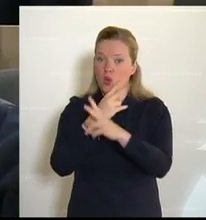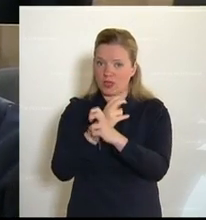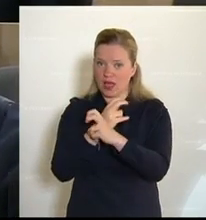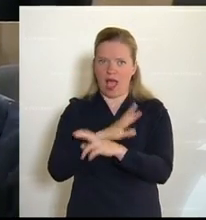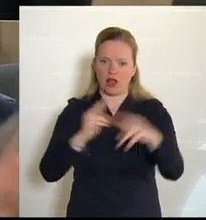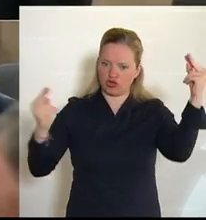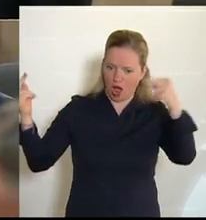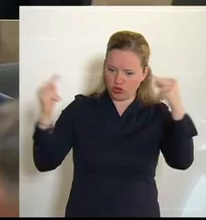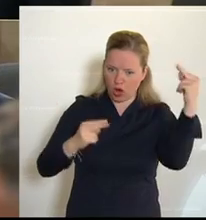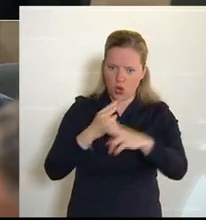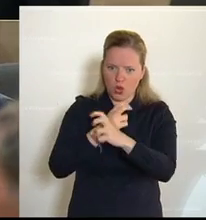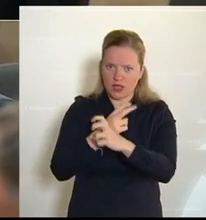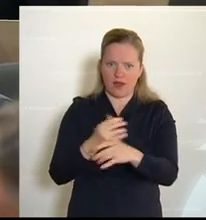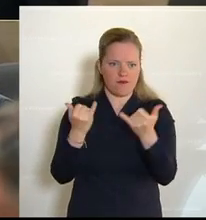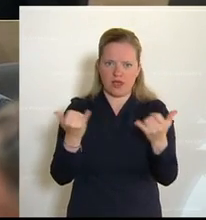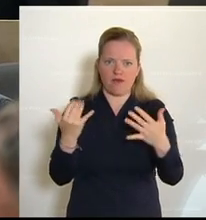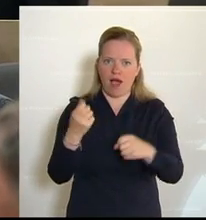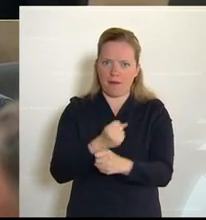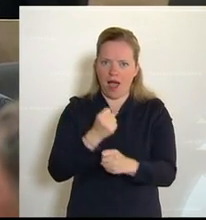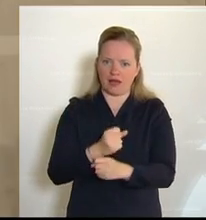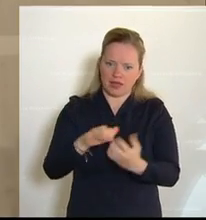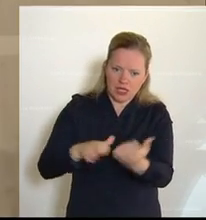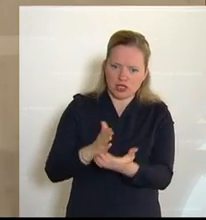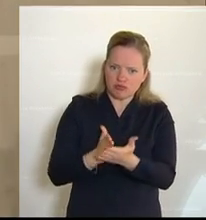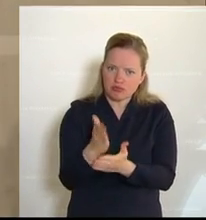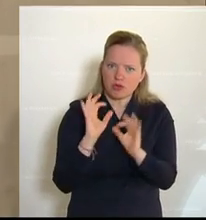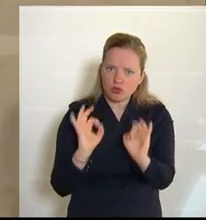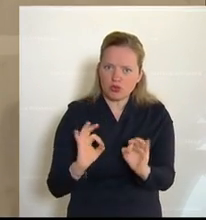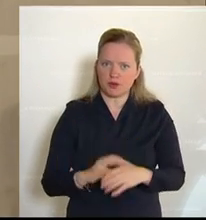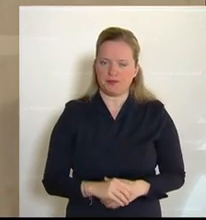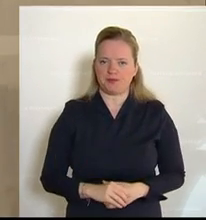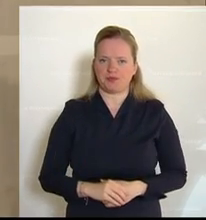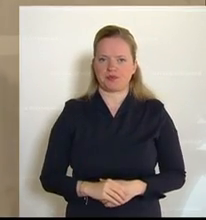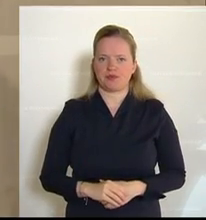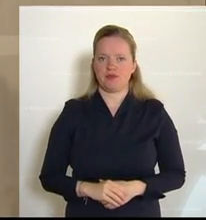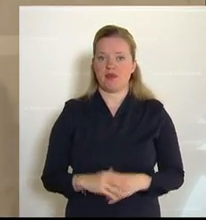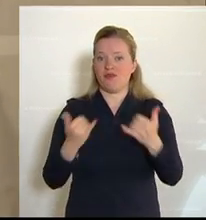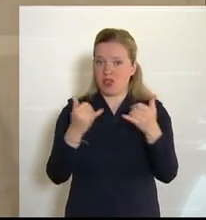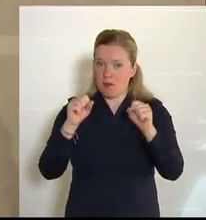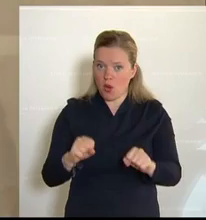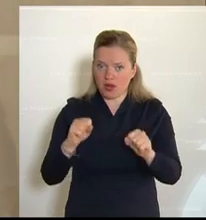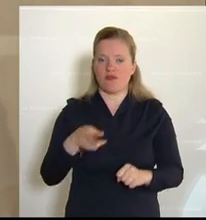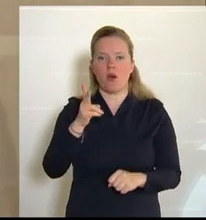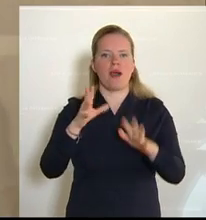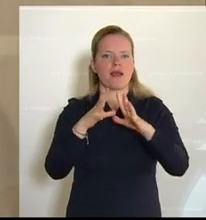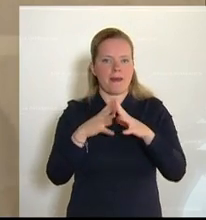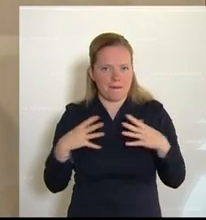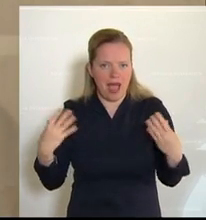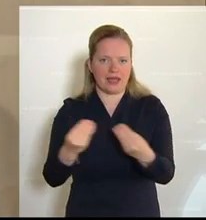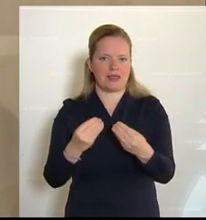das gemacht? Und wie sind wir durch die Krise gekommen? Und das nur deshalb, weil wir gemeinsam